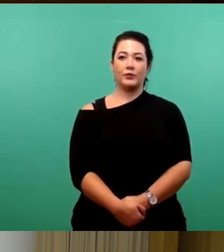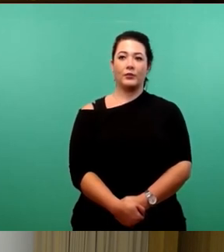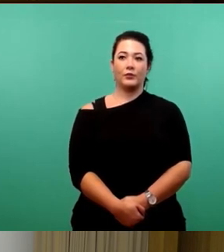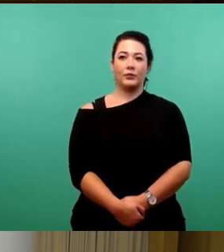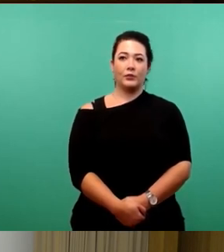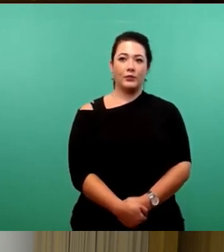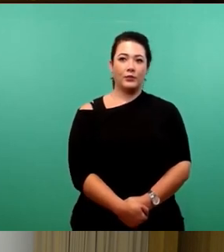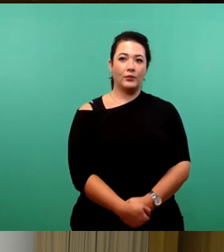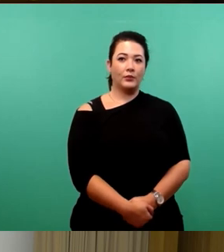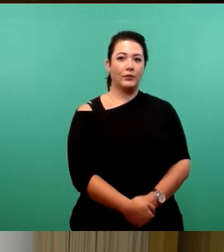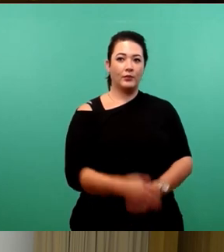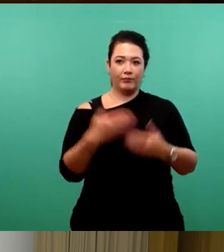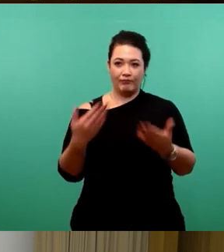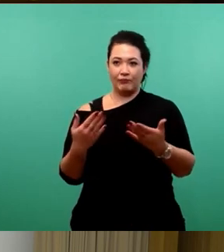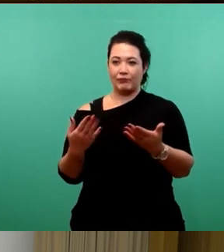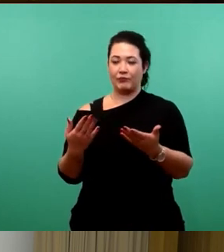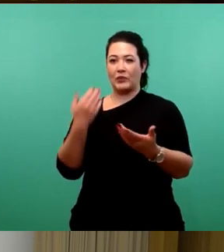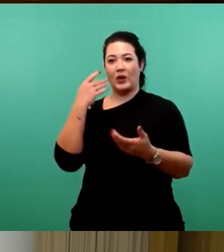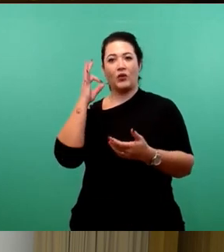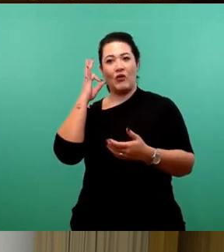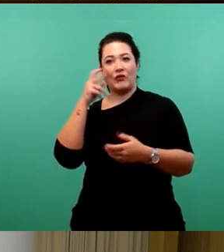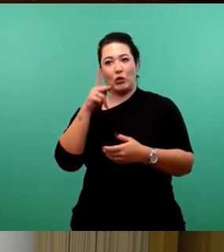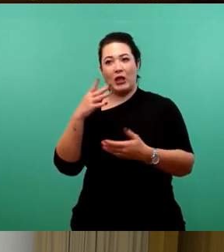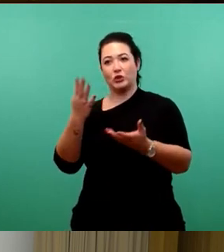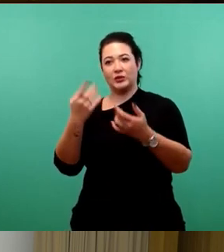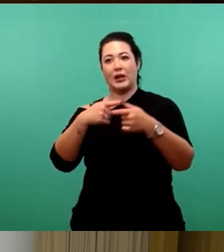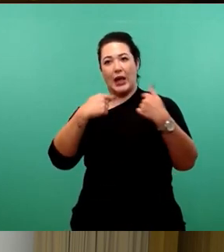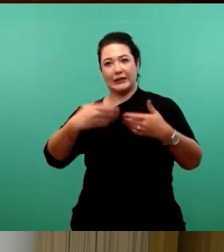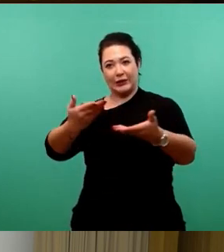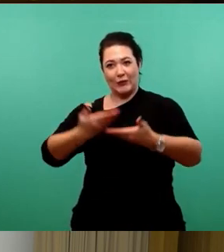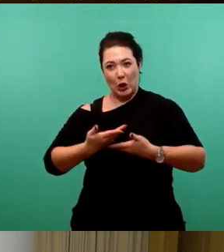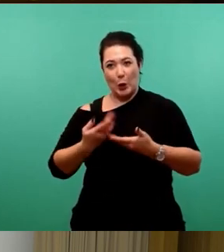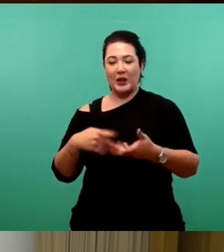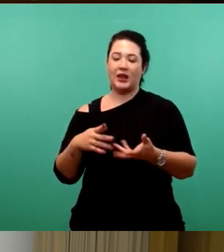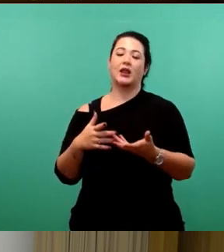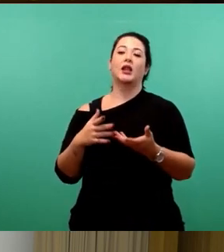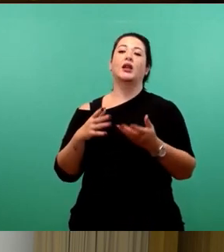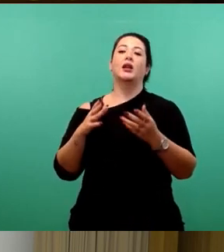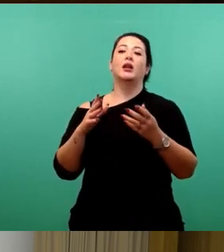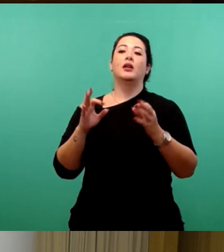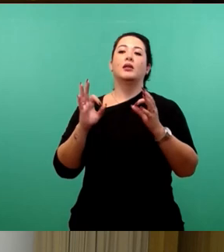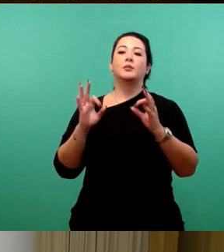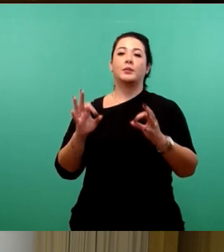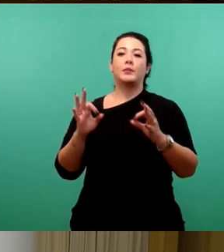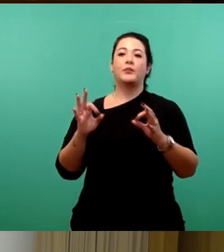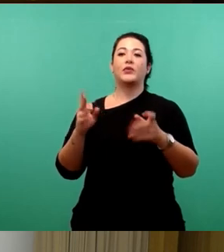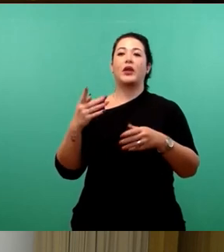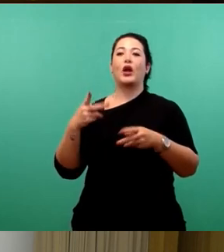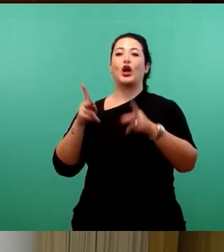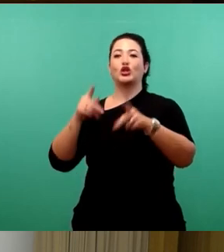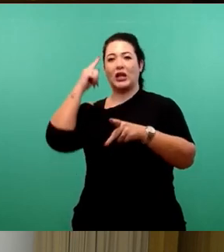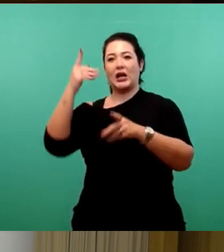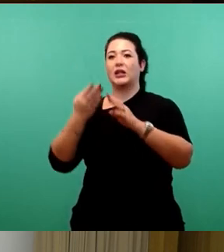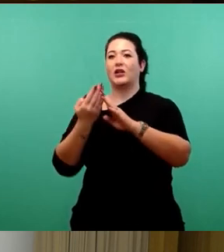Frau Klepsch, wir dürfen Sie ganz herzlich hier in unserem Kreis begrüßen. Arme, der Stadtrat hat eingangs bei der